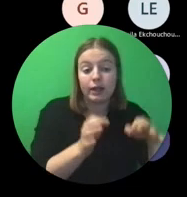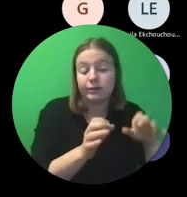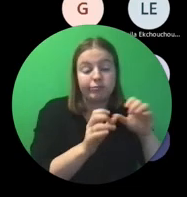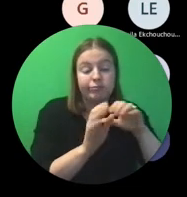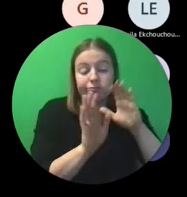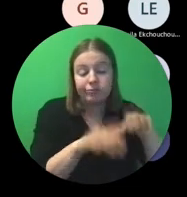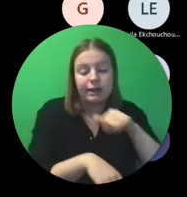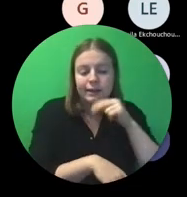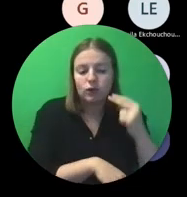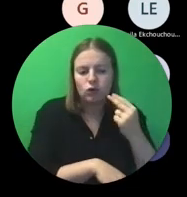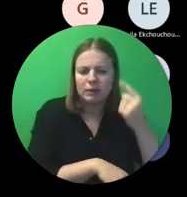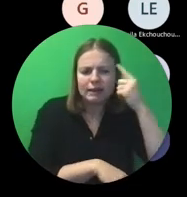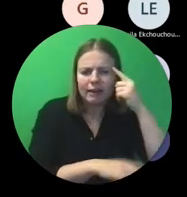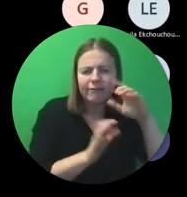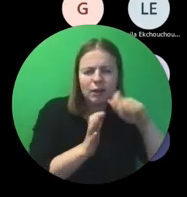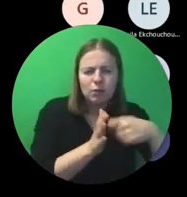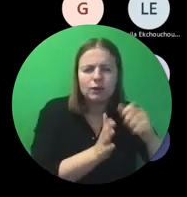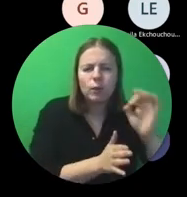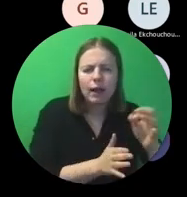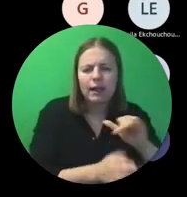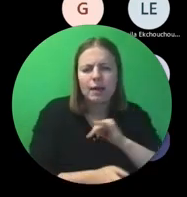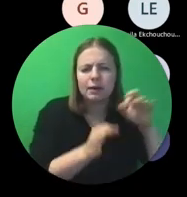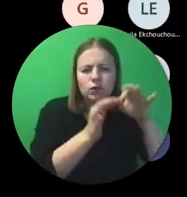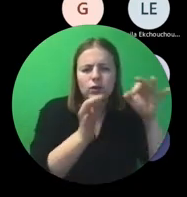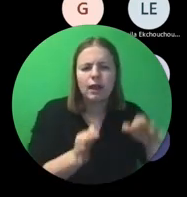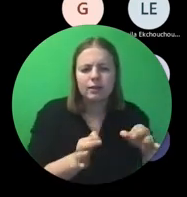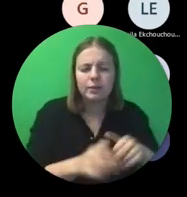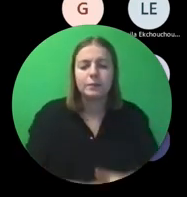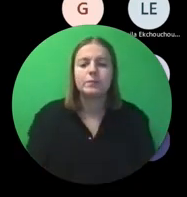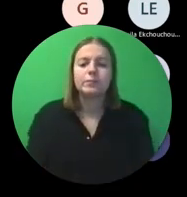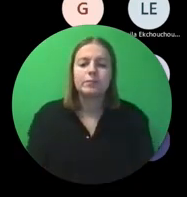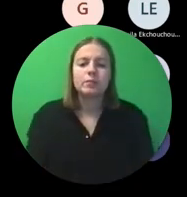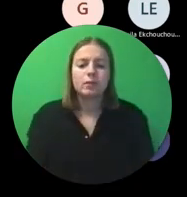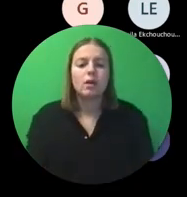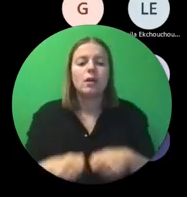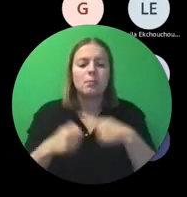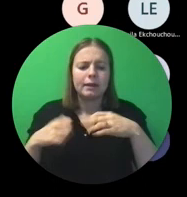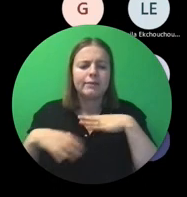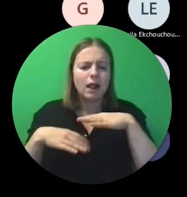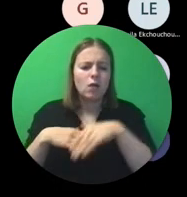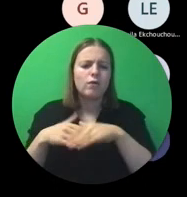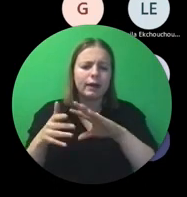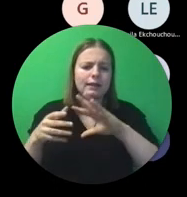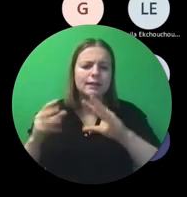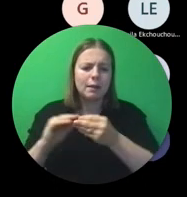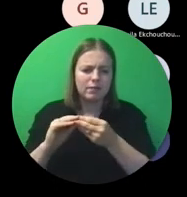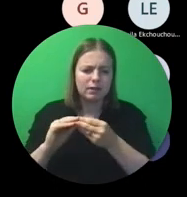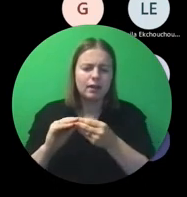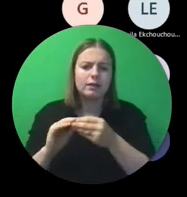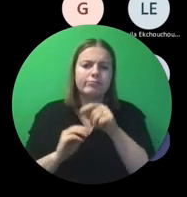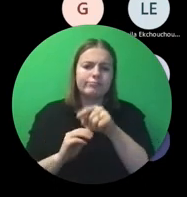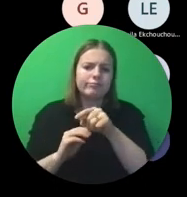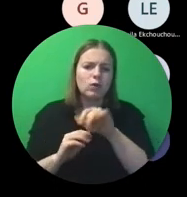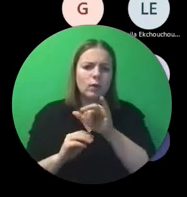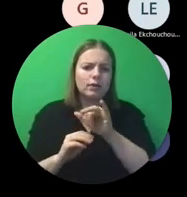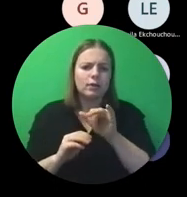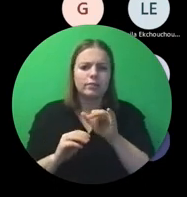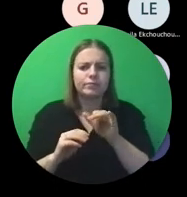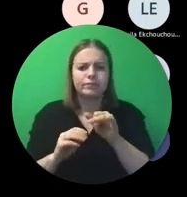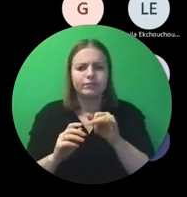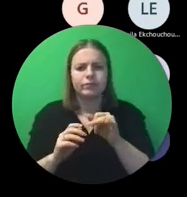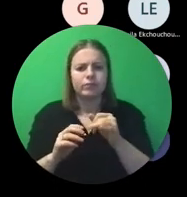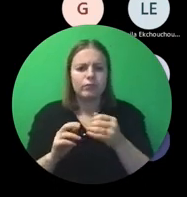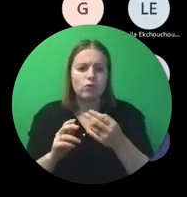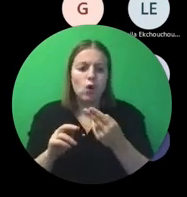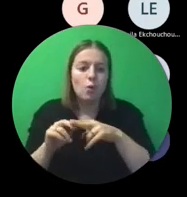is dat denk ik in veel gevallen wel zo. En ik begin met die samenvatting. Dat is in de eerste plaats een update ten opzichte